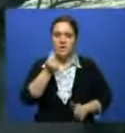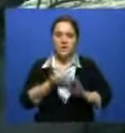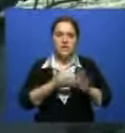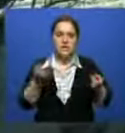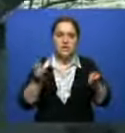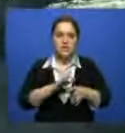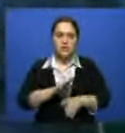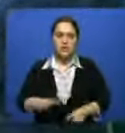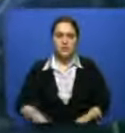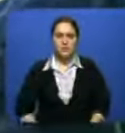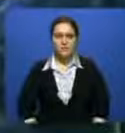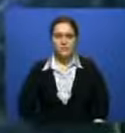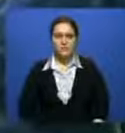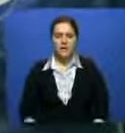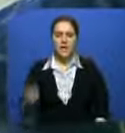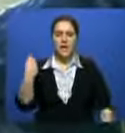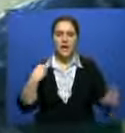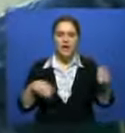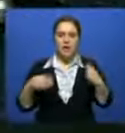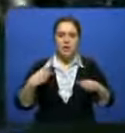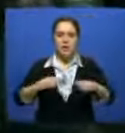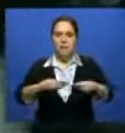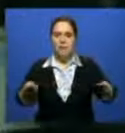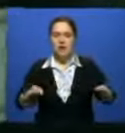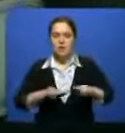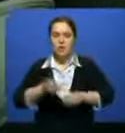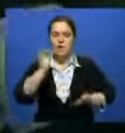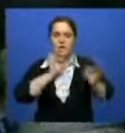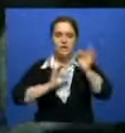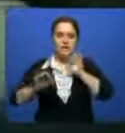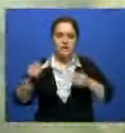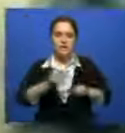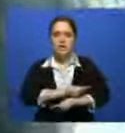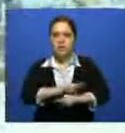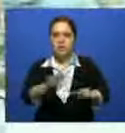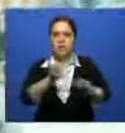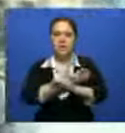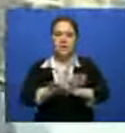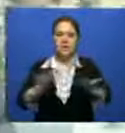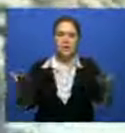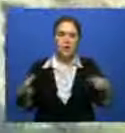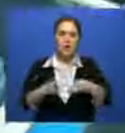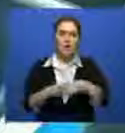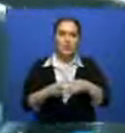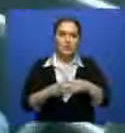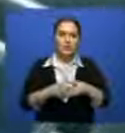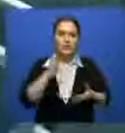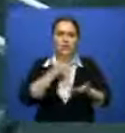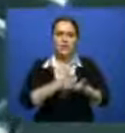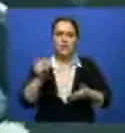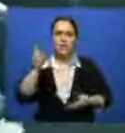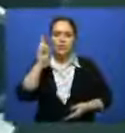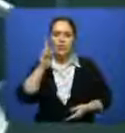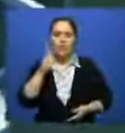уже не остается. Одежду, посуду, продукты и лекарства, таким как Лэнс, раздают различные благотворительные организации или просто